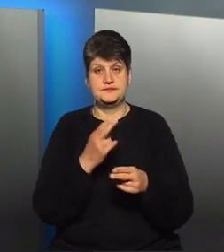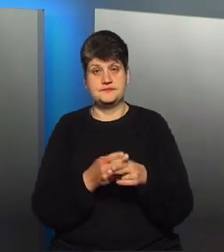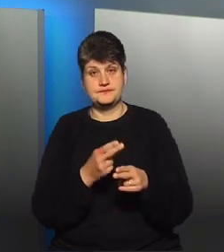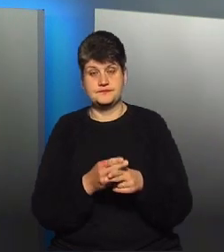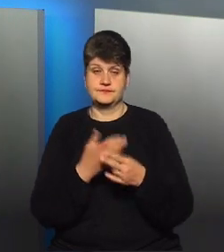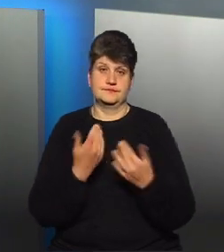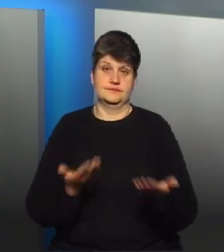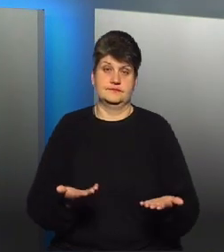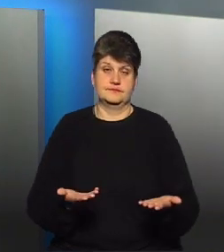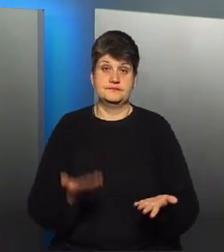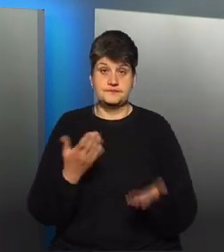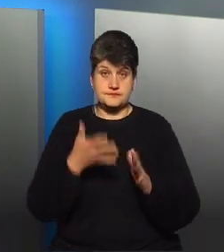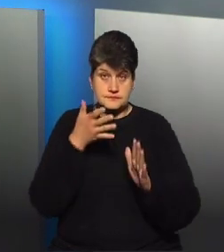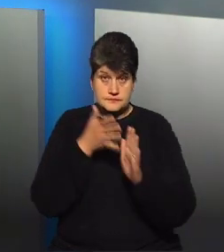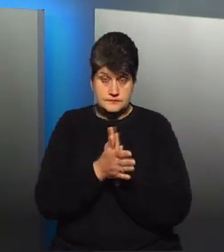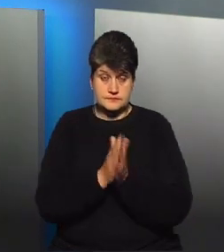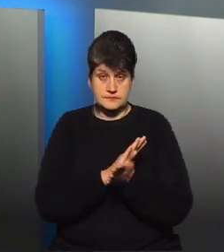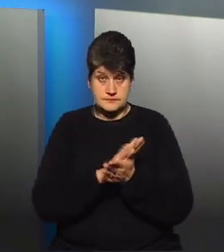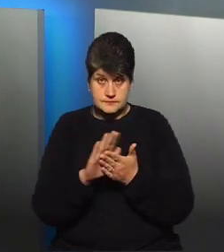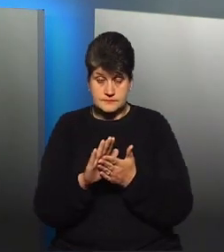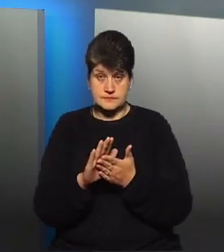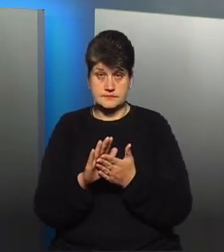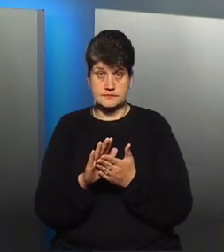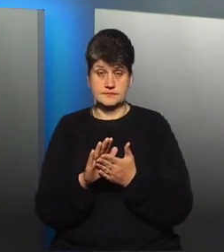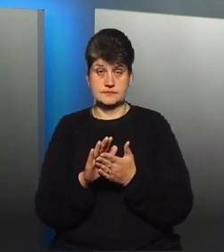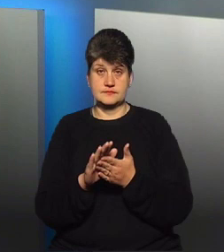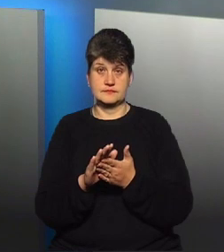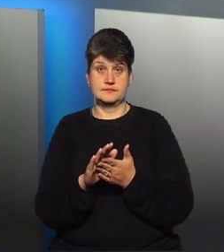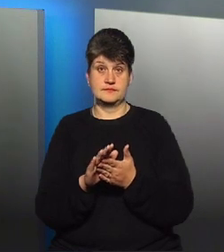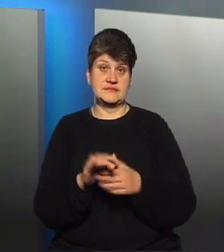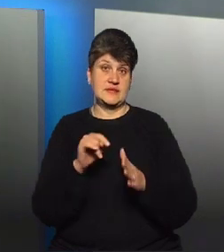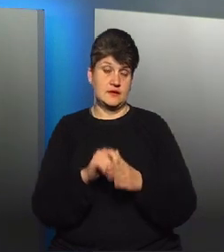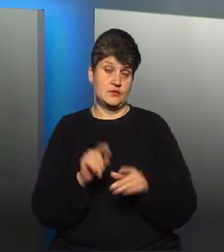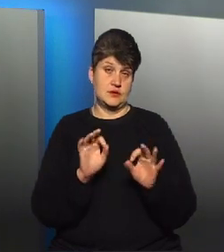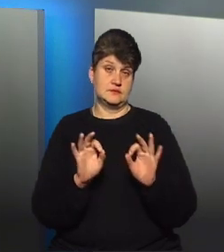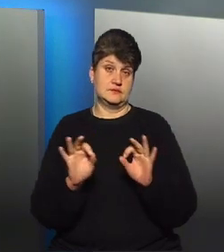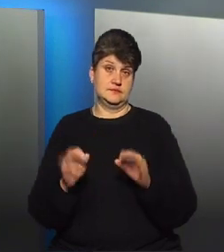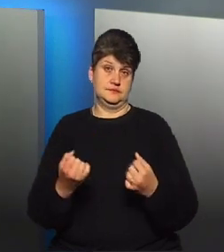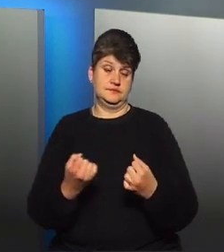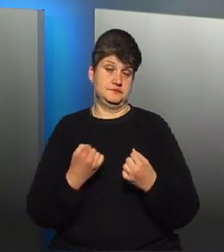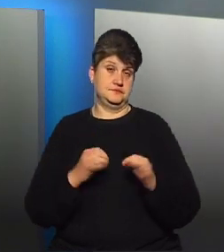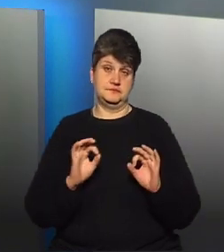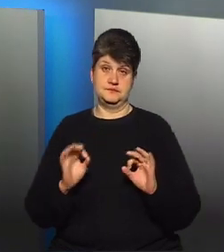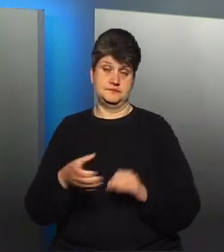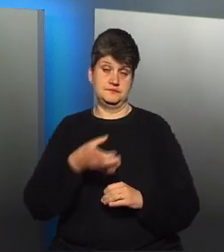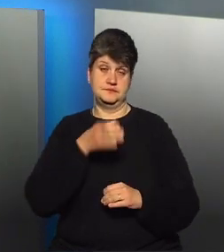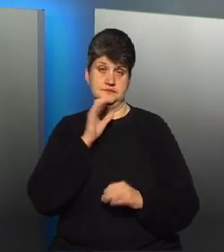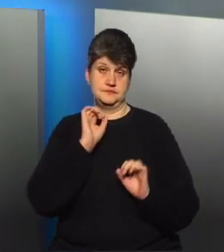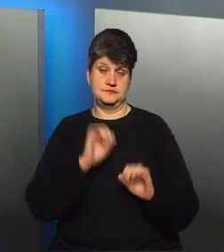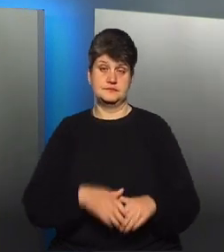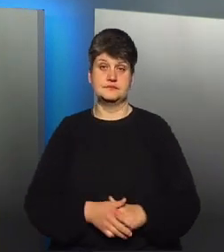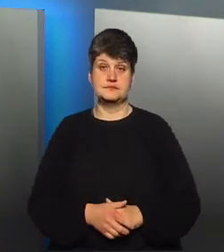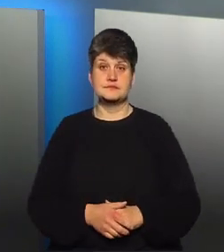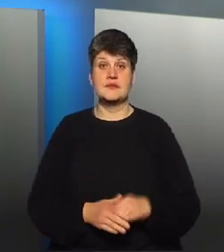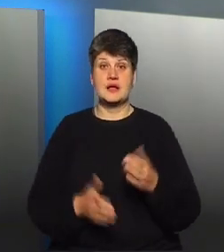Тому що, якщо вона прозора, частенька і з централізованої мережі, значить, вона безпечна для вашого здоров'я, безпечна для вживання її вліжу. Якщо ви